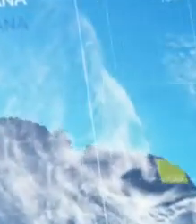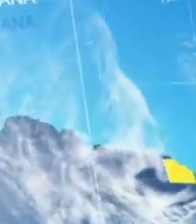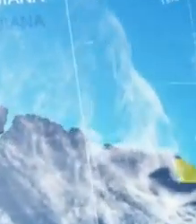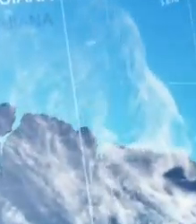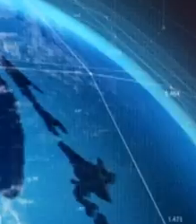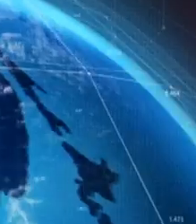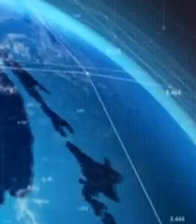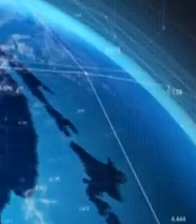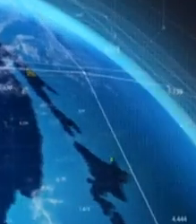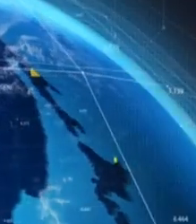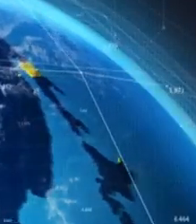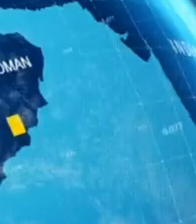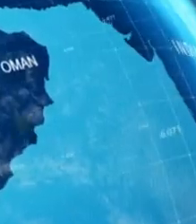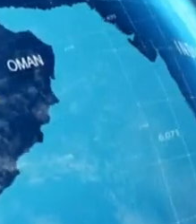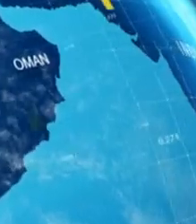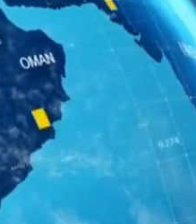Muzika